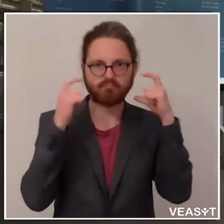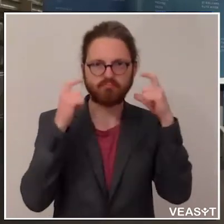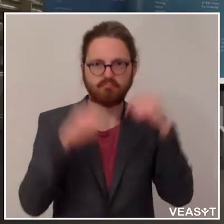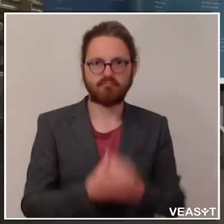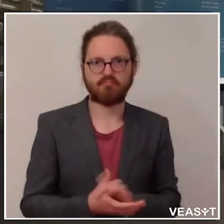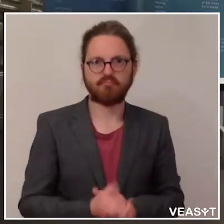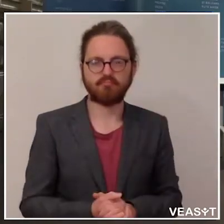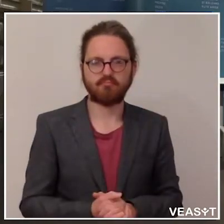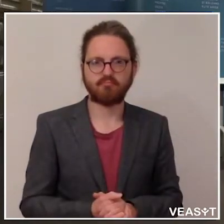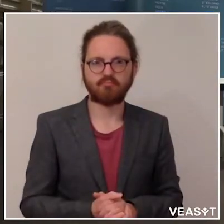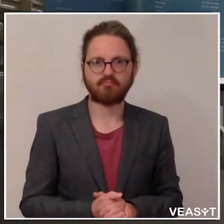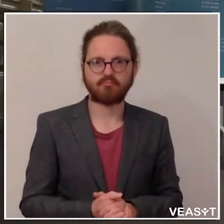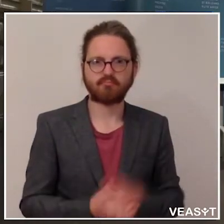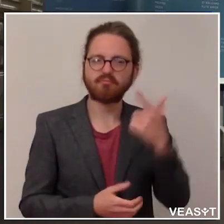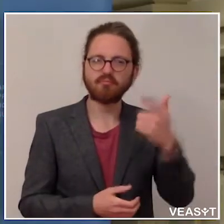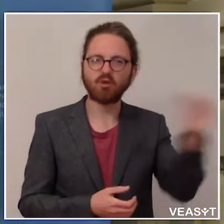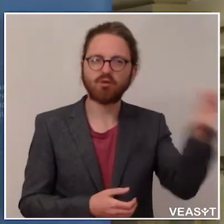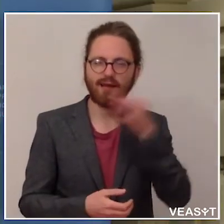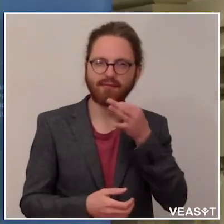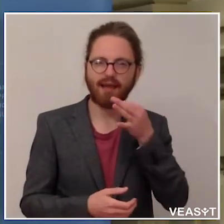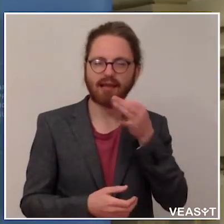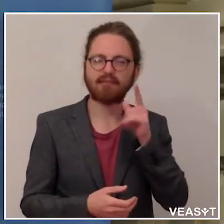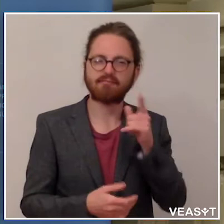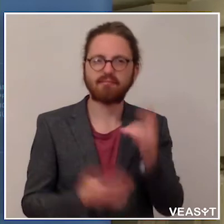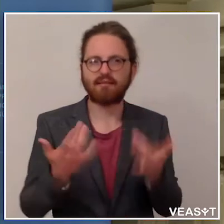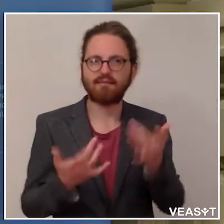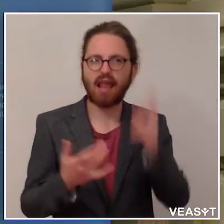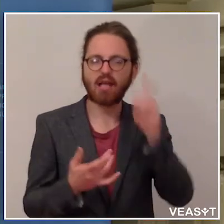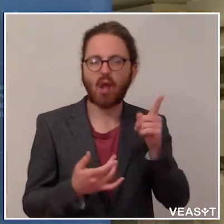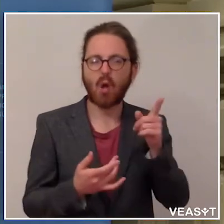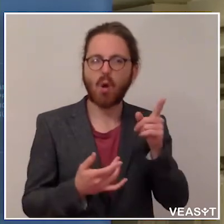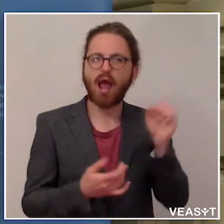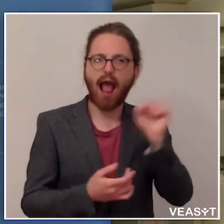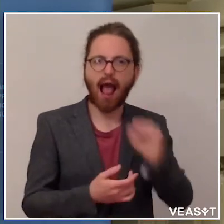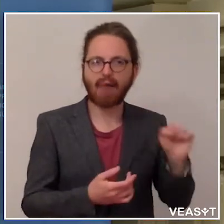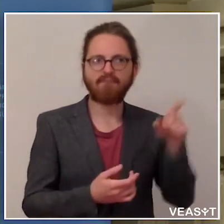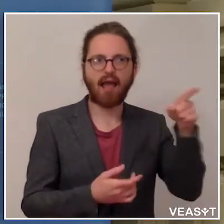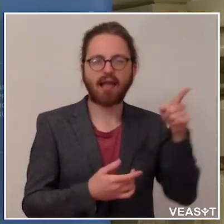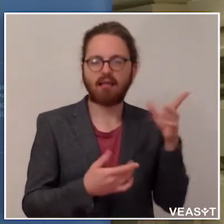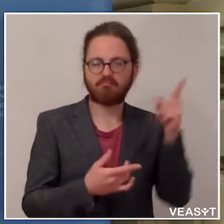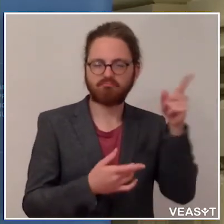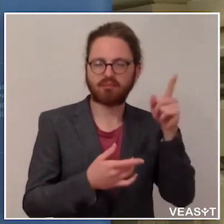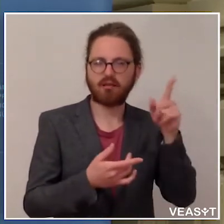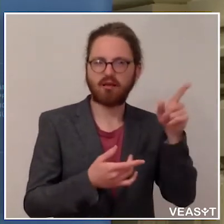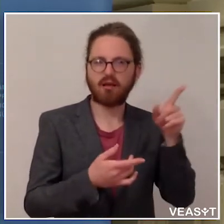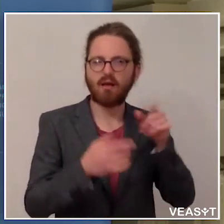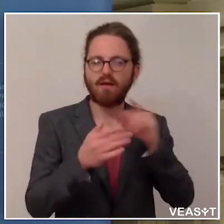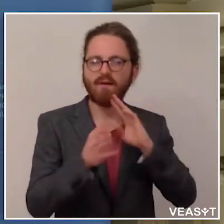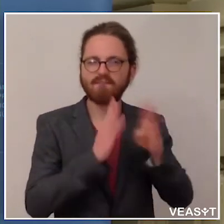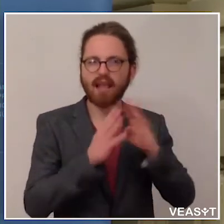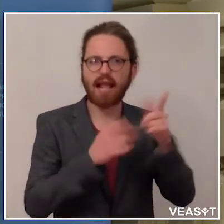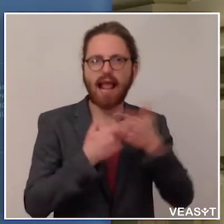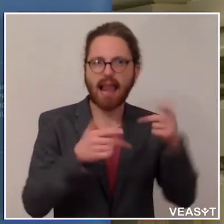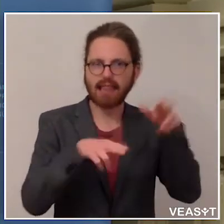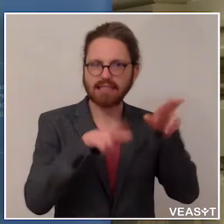Es gibt zwei Fragen, die vielleicht auch an Daniel Alfreider gehen in seiner Funktion als Mobilitätslandesrat. Zum